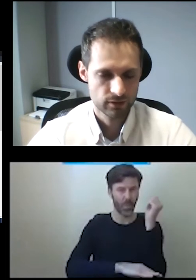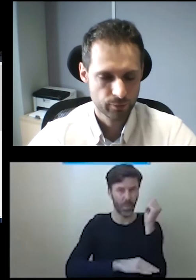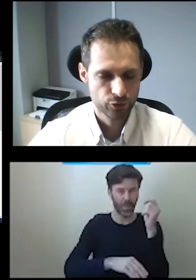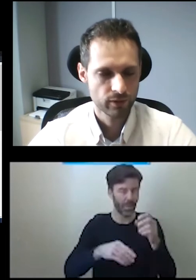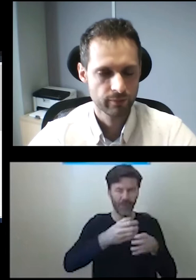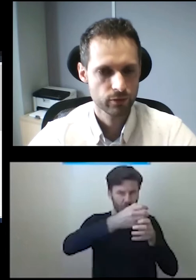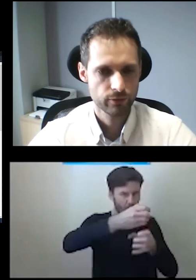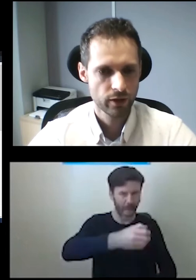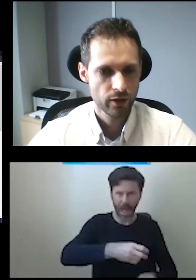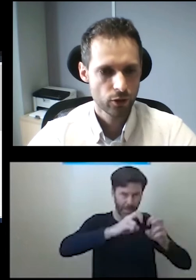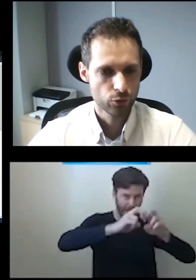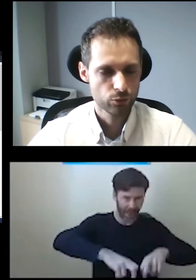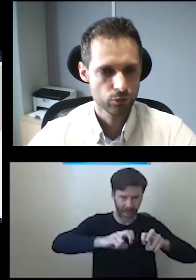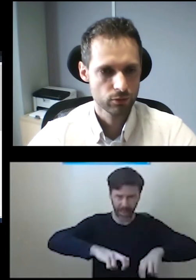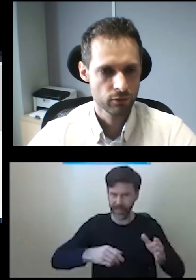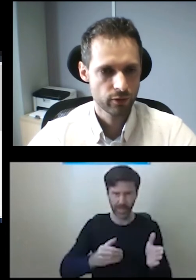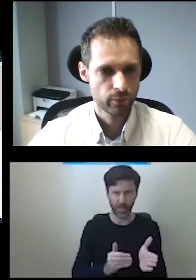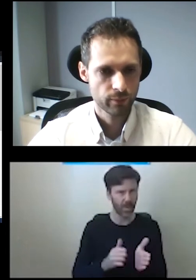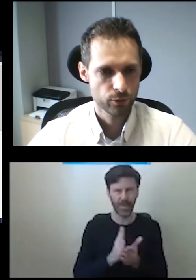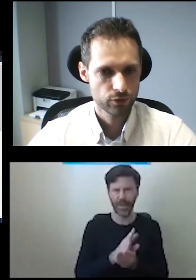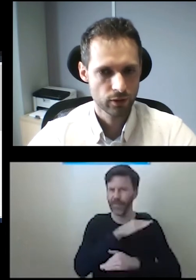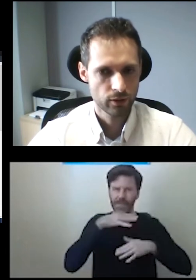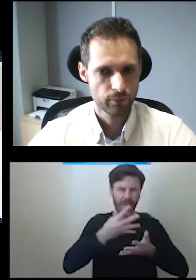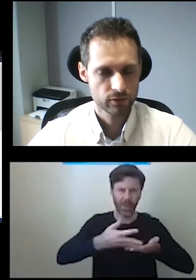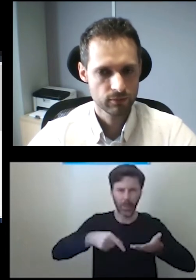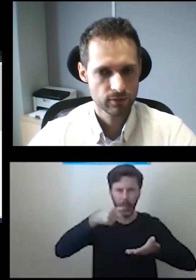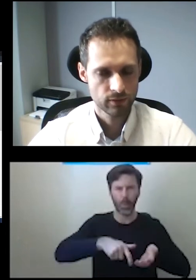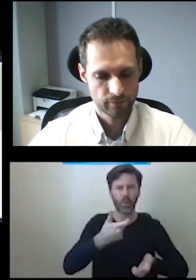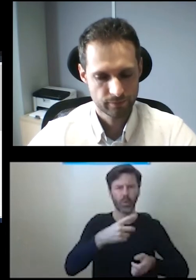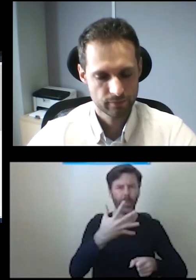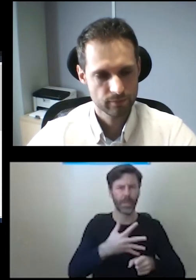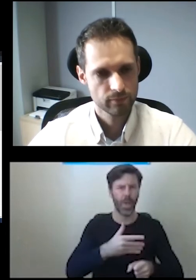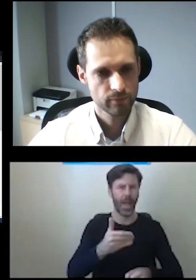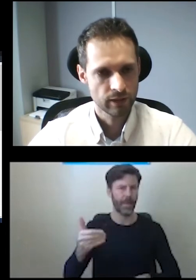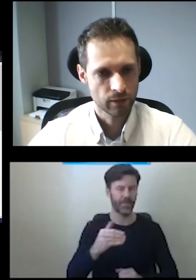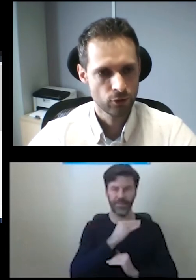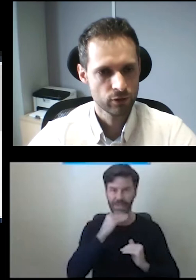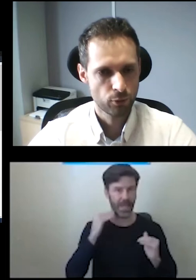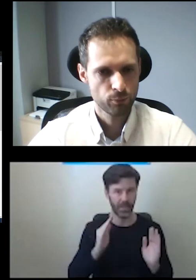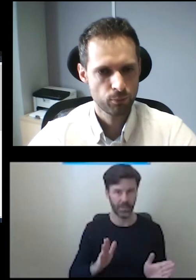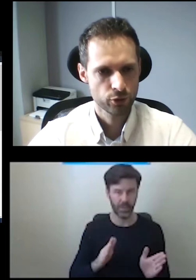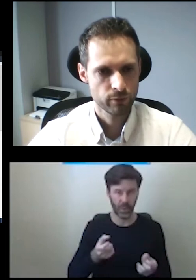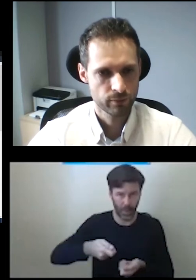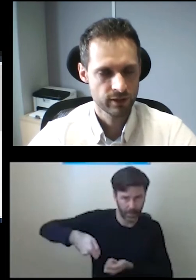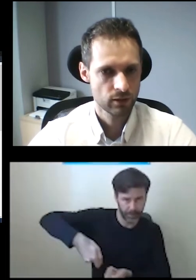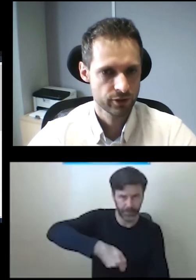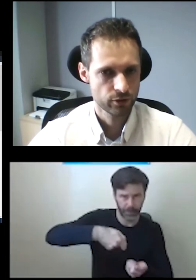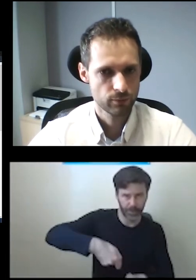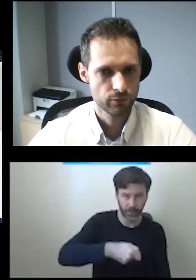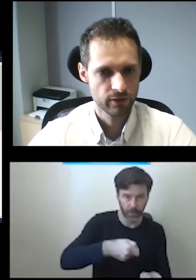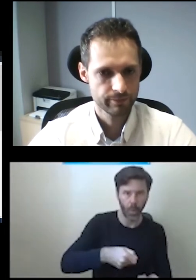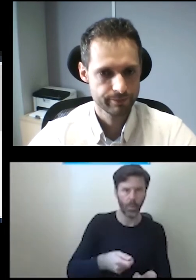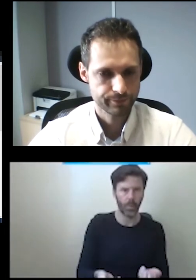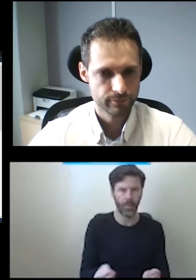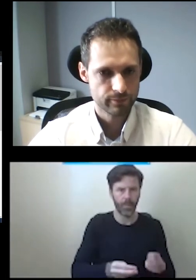jedynie 150 mm gruntu do wykopania pod tym jakby dolnym poziomem, żeby zainstalować tego